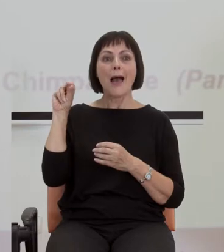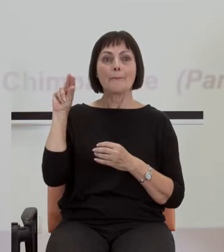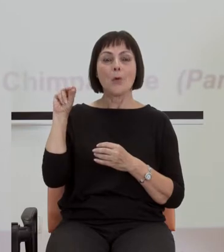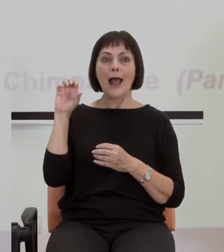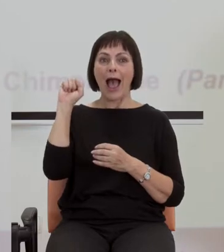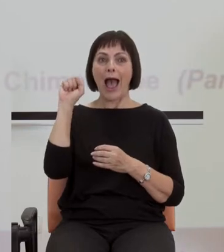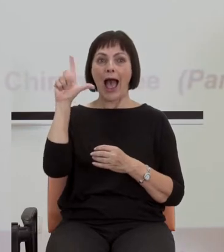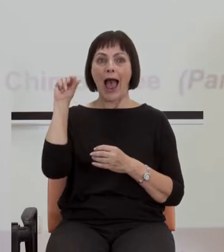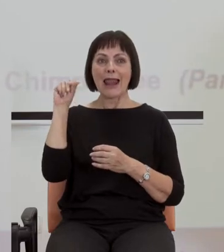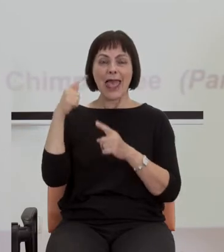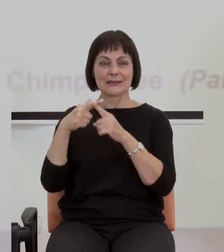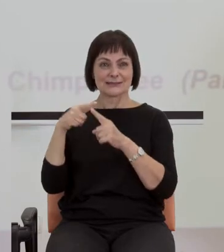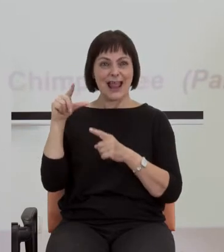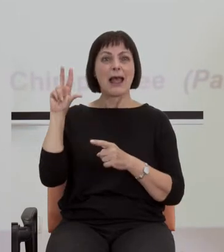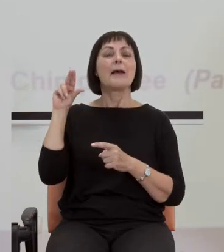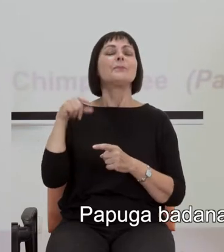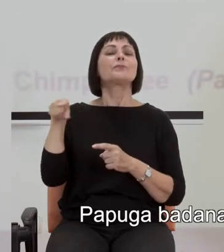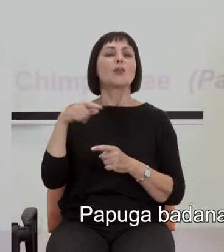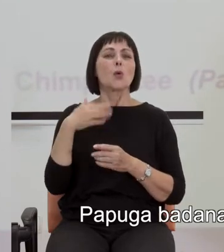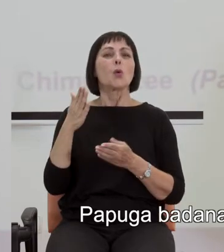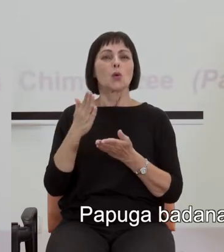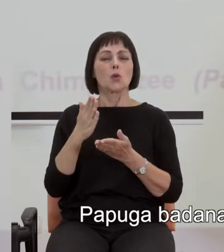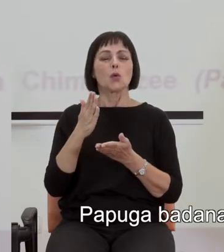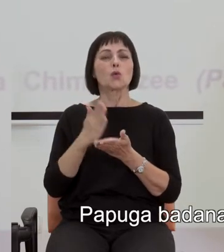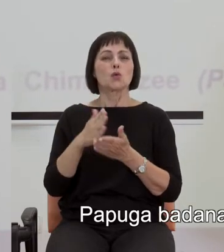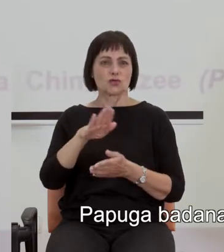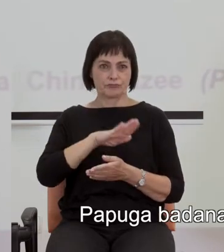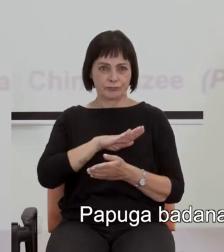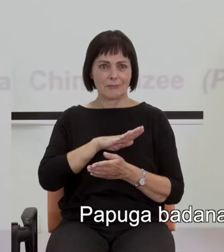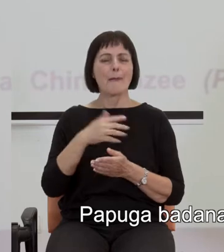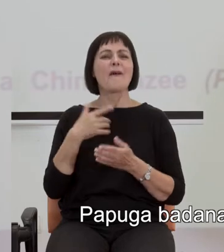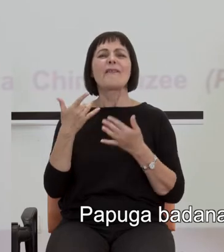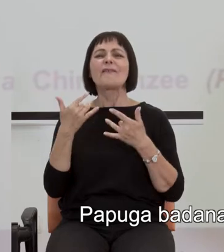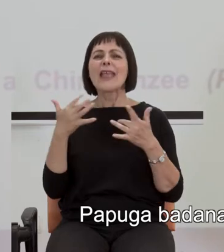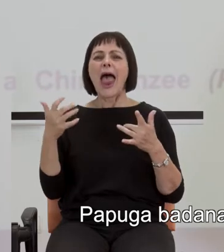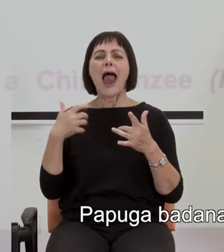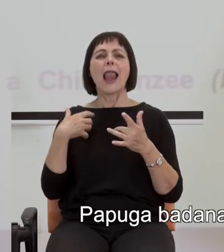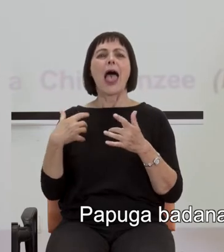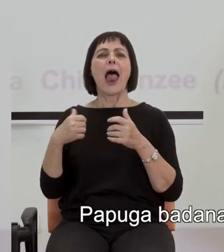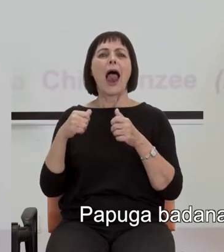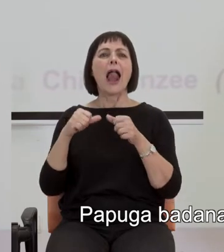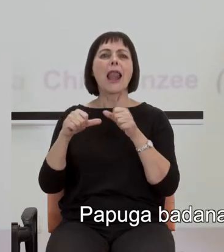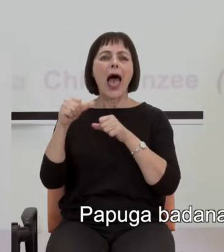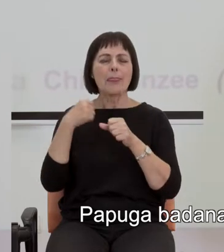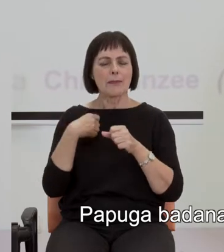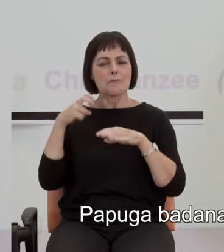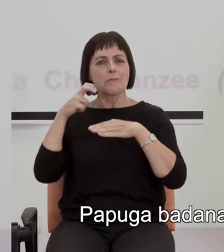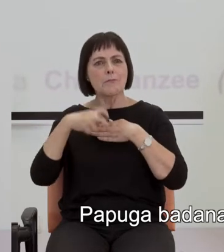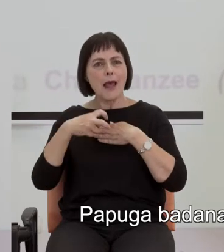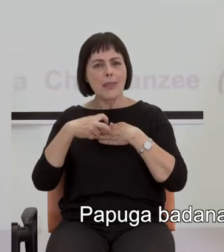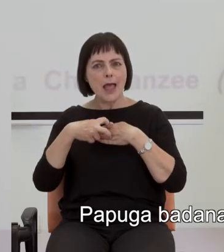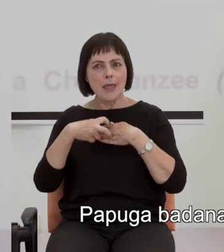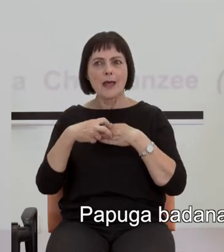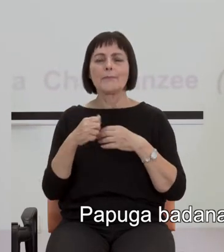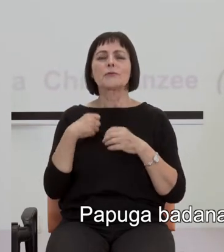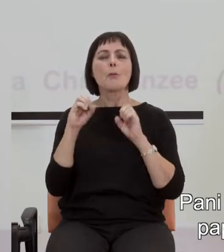była, bo już niestety nie żyje. Papuga badana przez wiele lat przez profesor Irene Pepperberg.